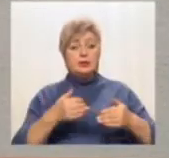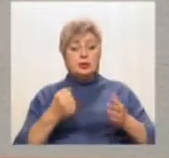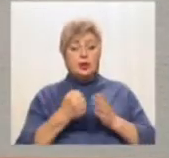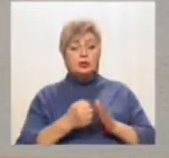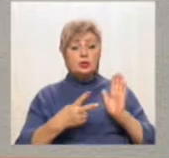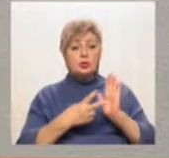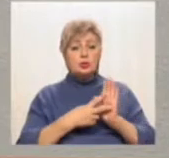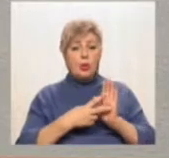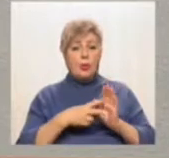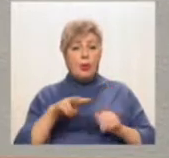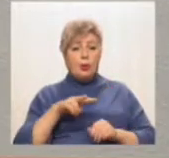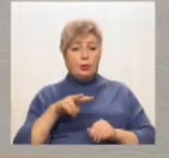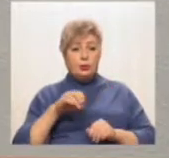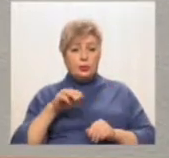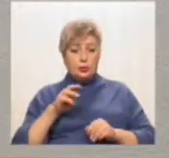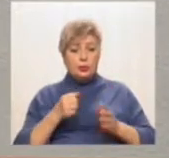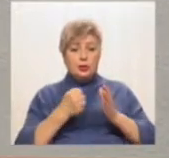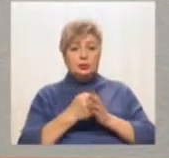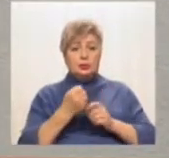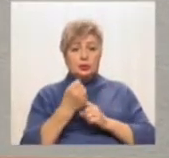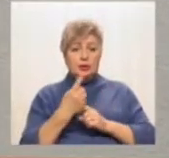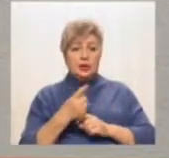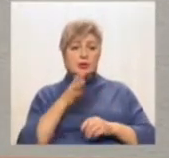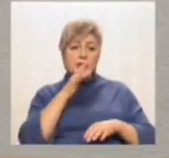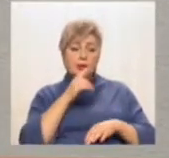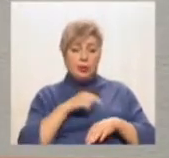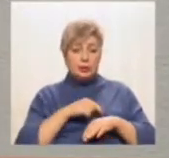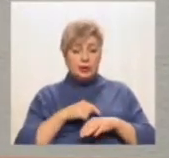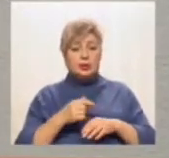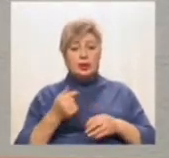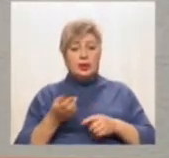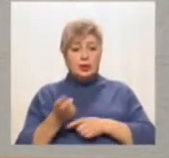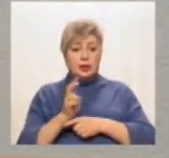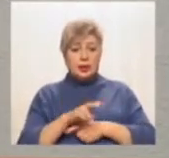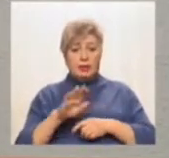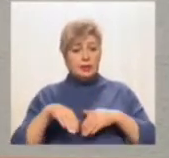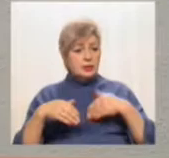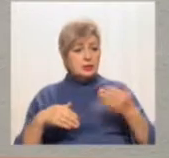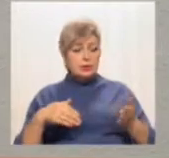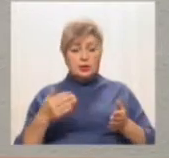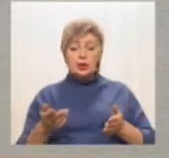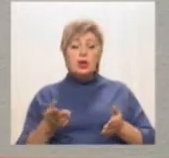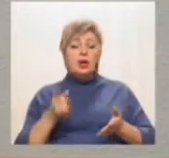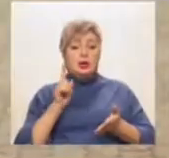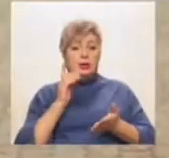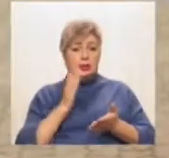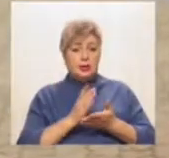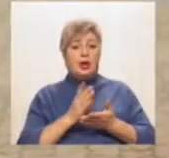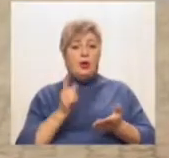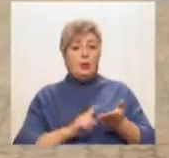лютого до 11 години. Явка сторін є обов'язковою.